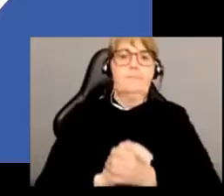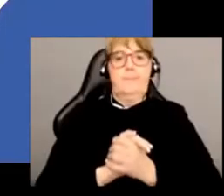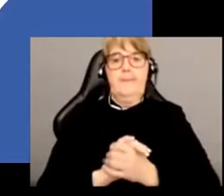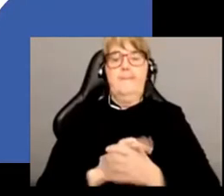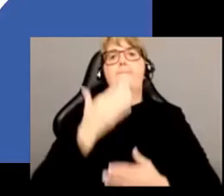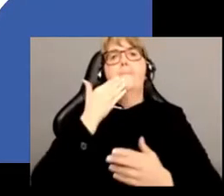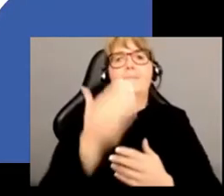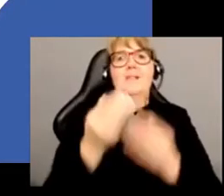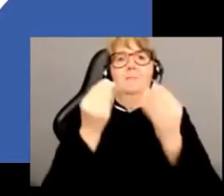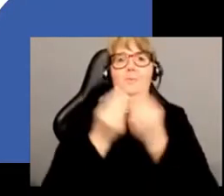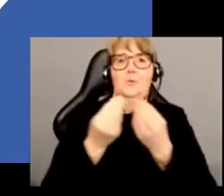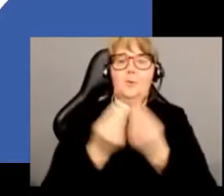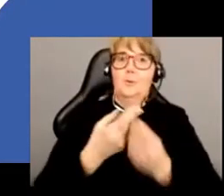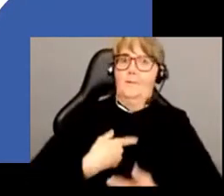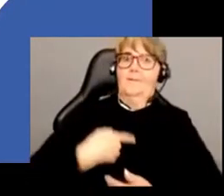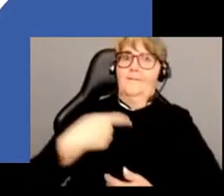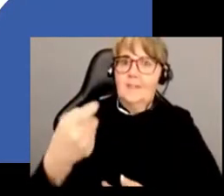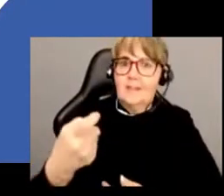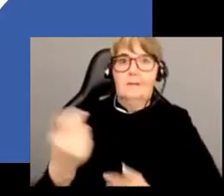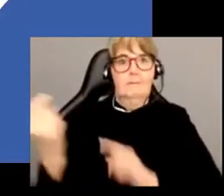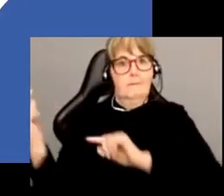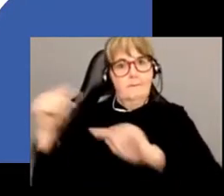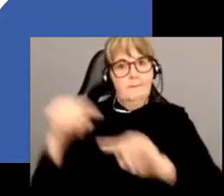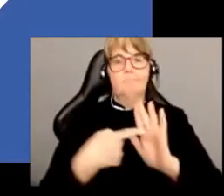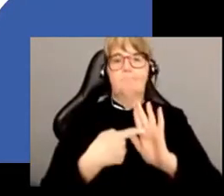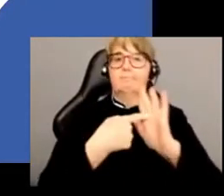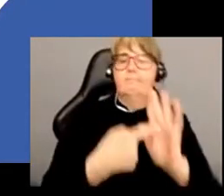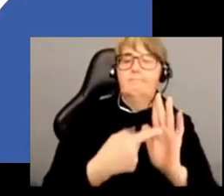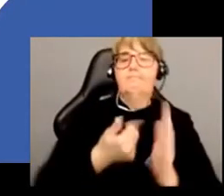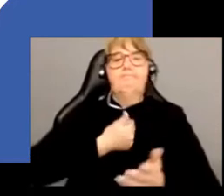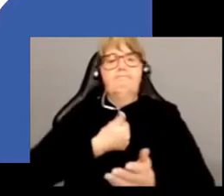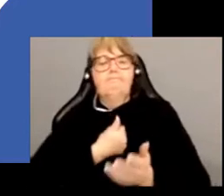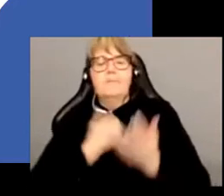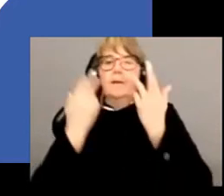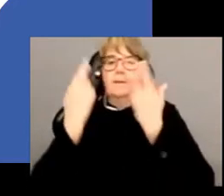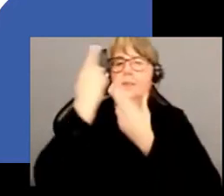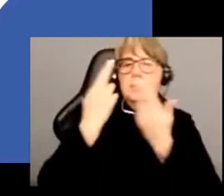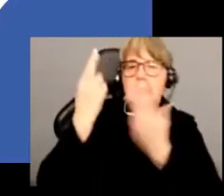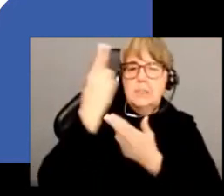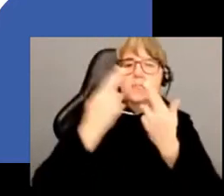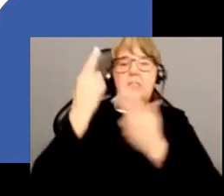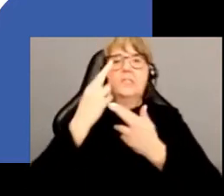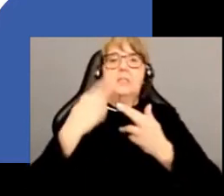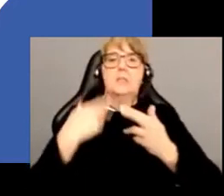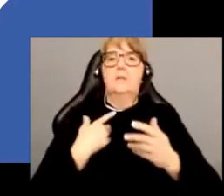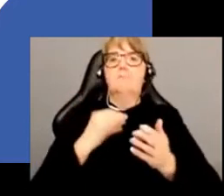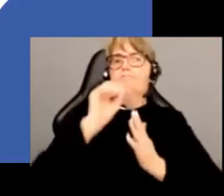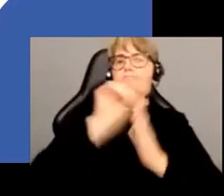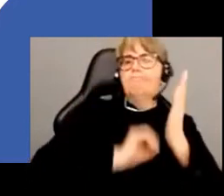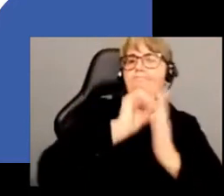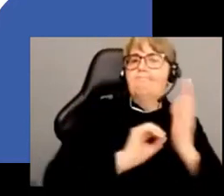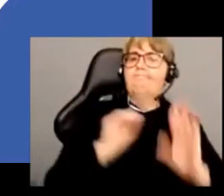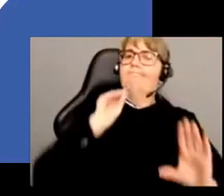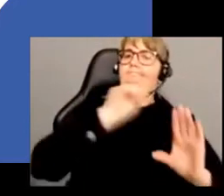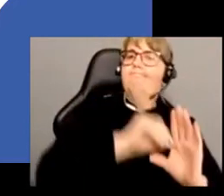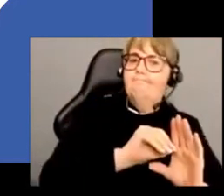Merci en tout cas de m'avoir invité à venir présenter quelques réflexions autour de cette entrée, que j'étais très heureux et